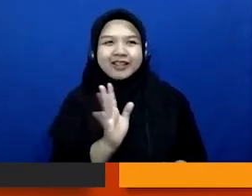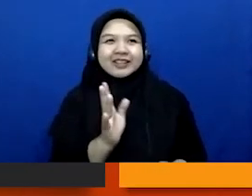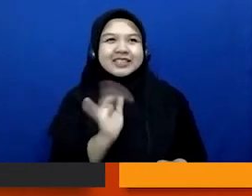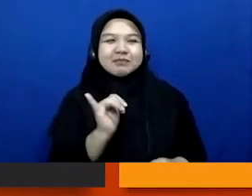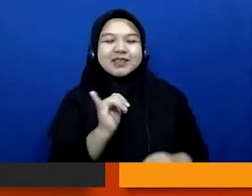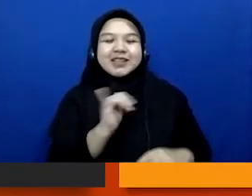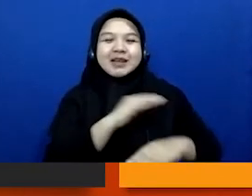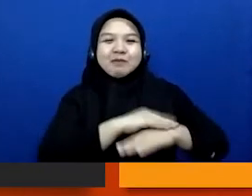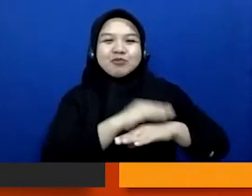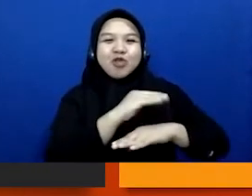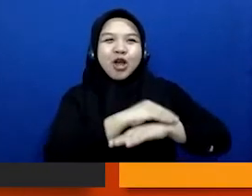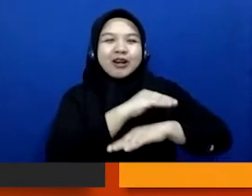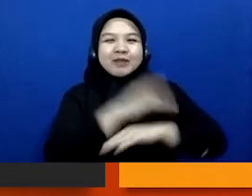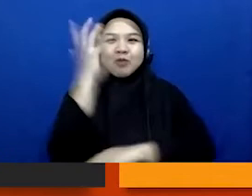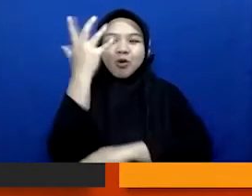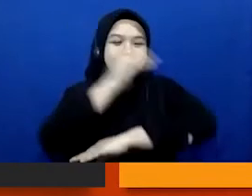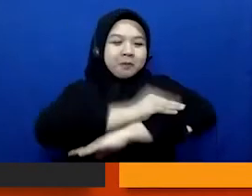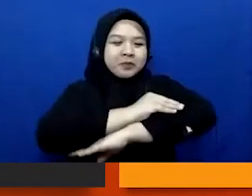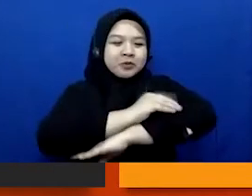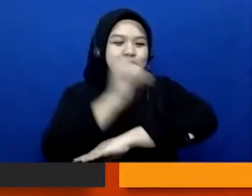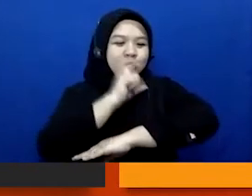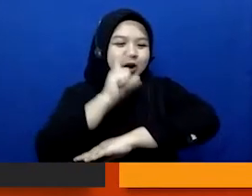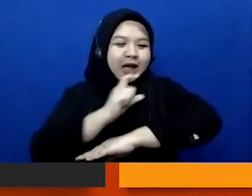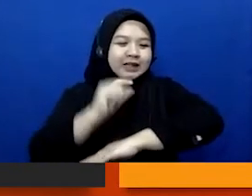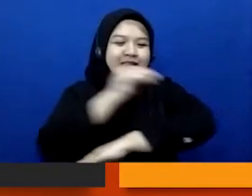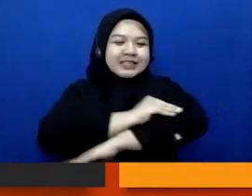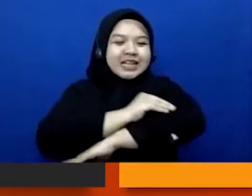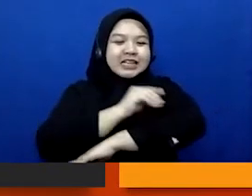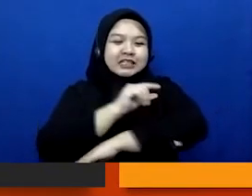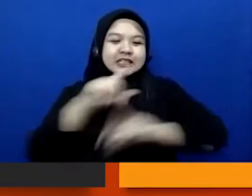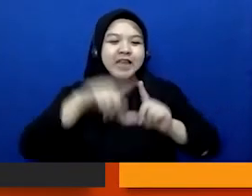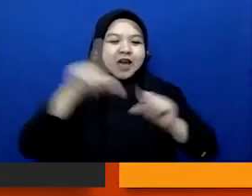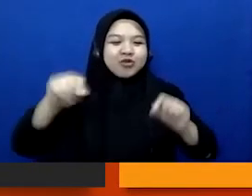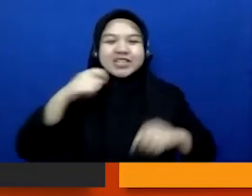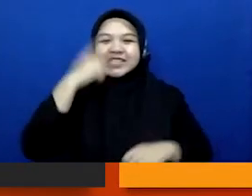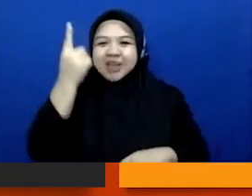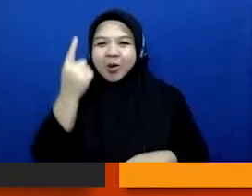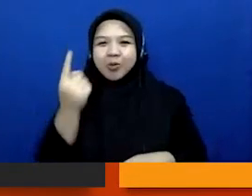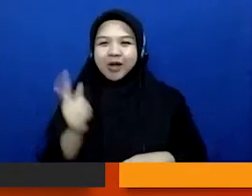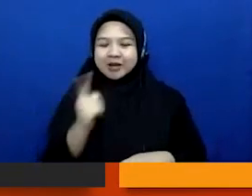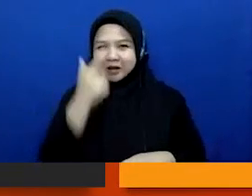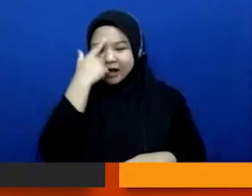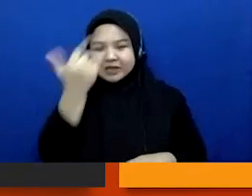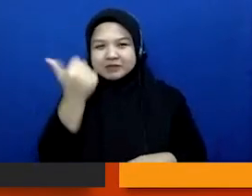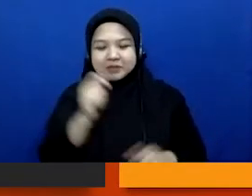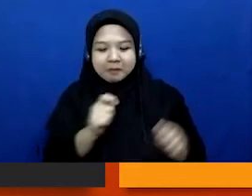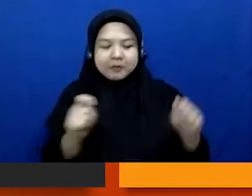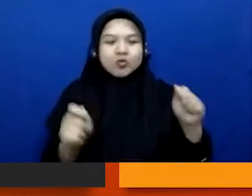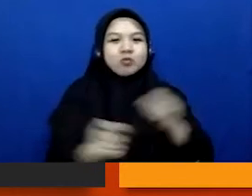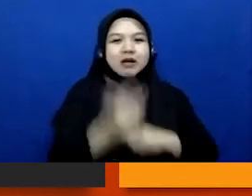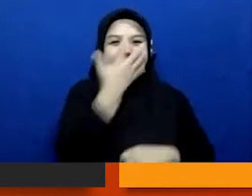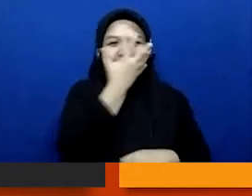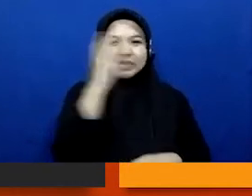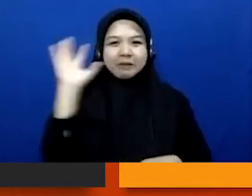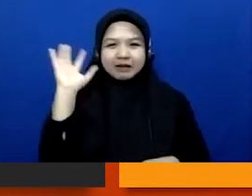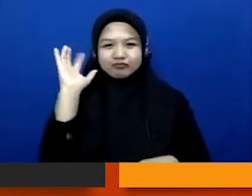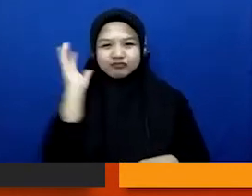kalau di pohon jadi coklat di daun jadi hijau dia punya keahlian untuk menyamar misalnya